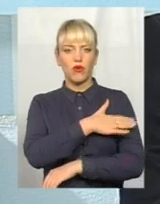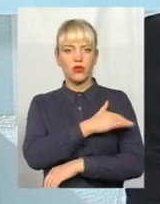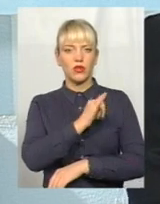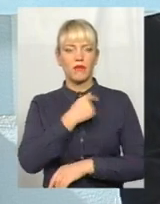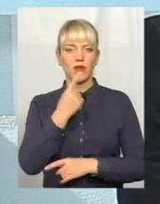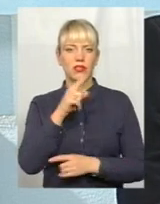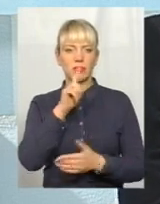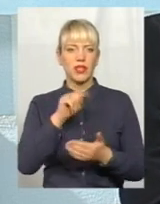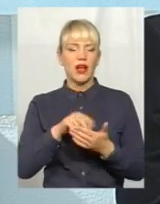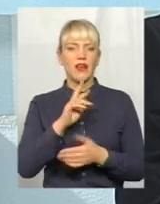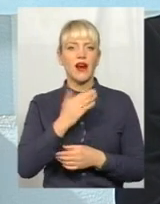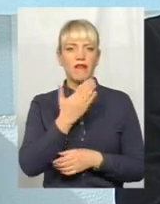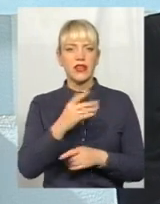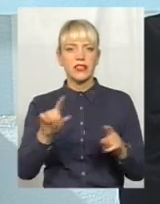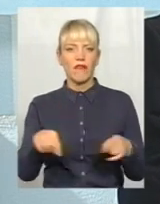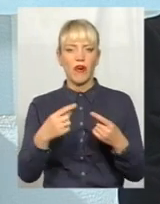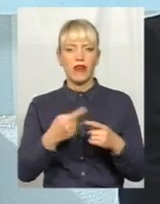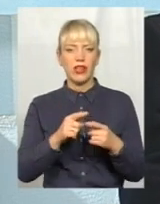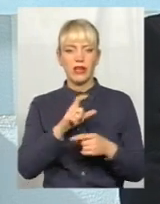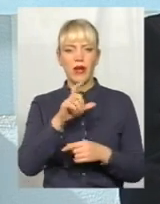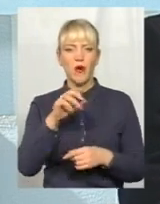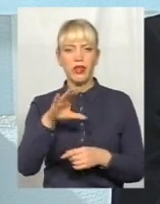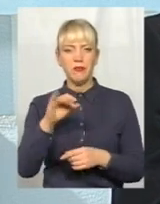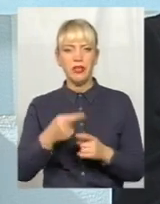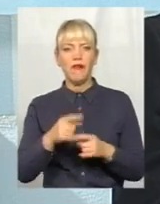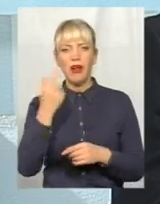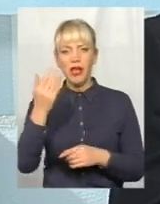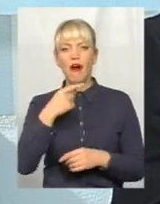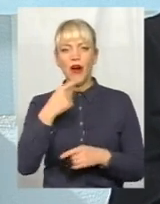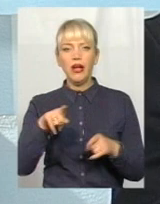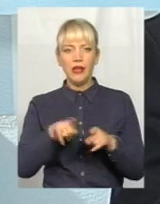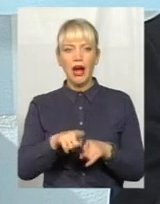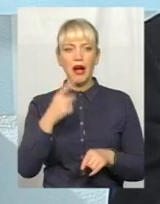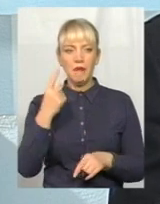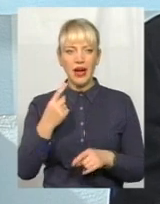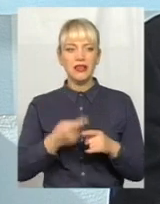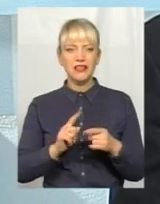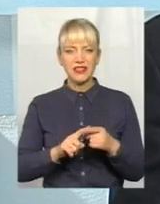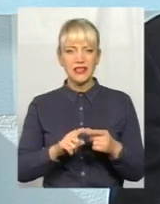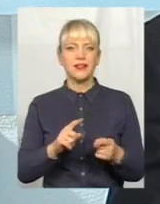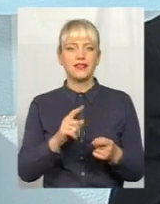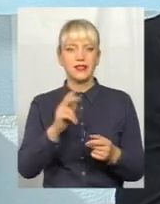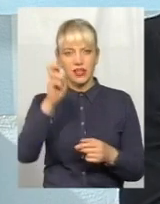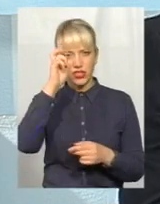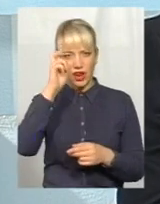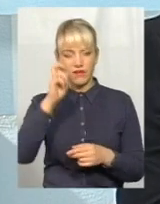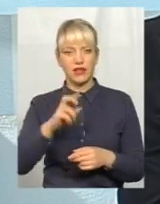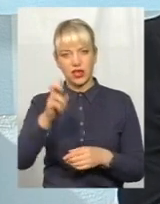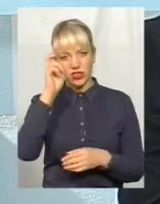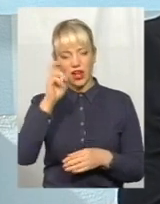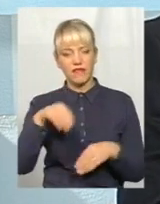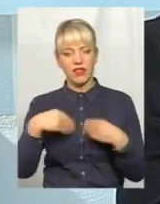запитав, а як ви створювали цей хоспис? Вони кажуть так. Перше, втрутилось це питання держава. Дали